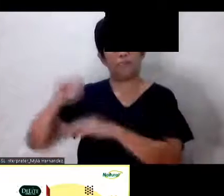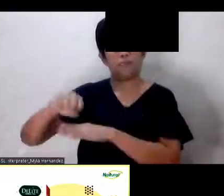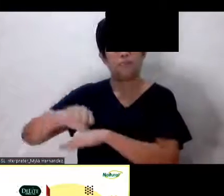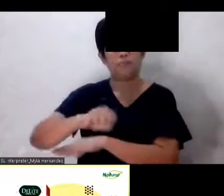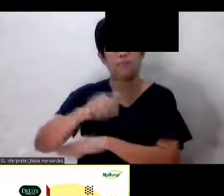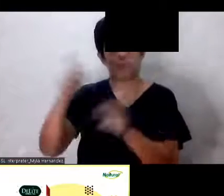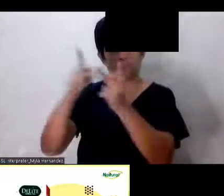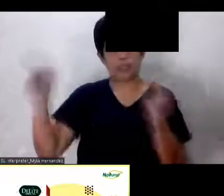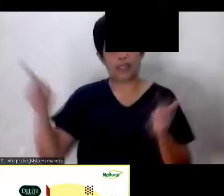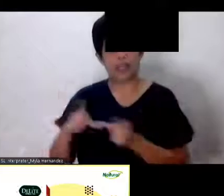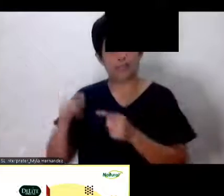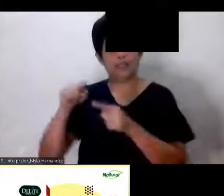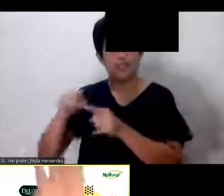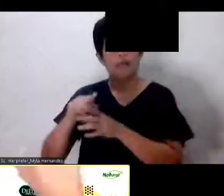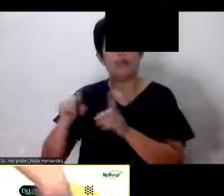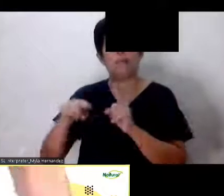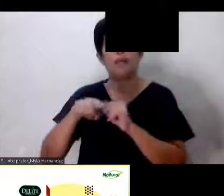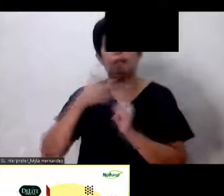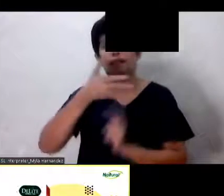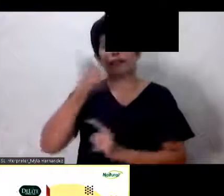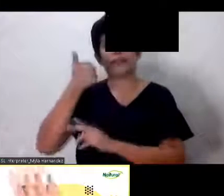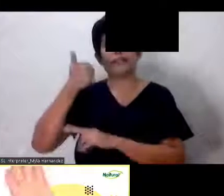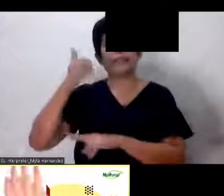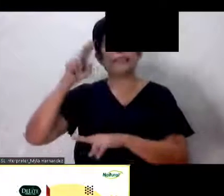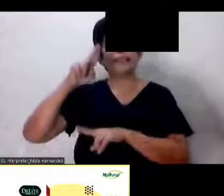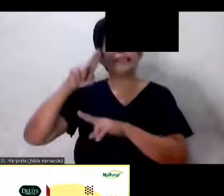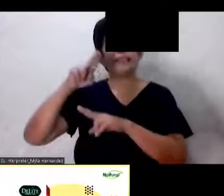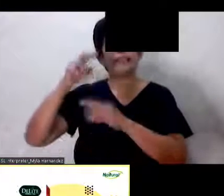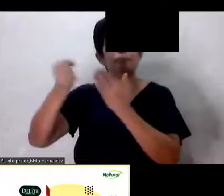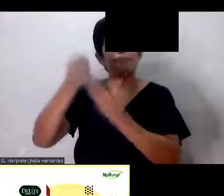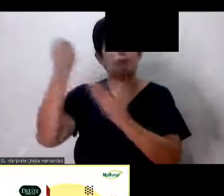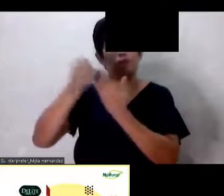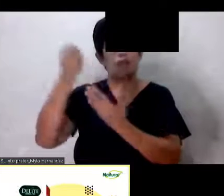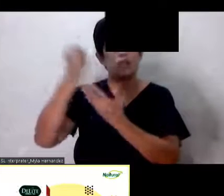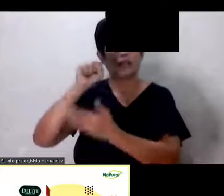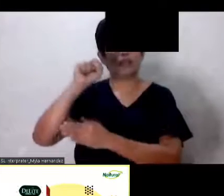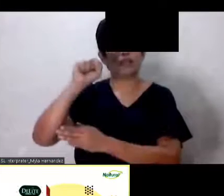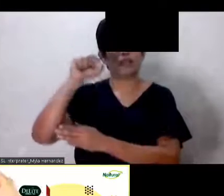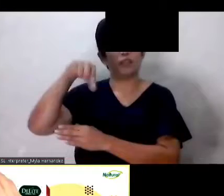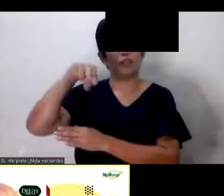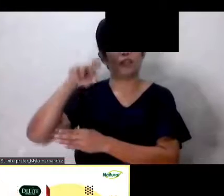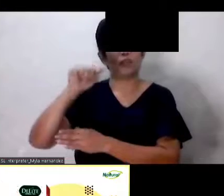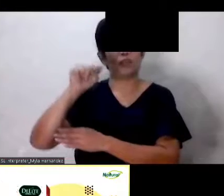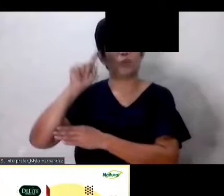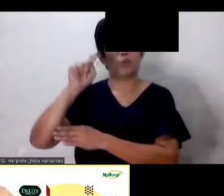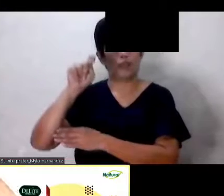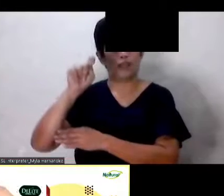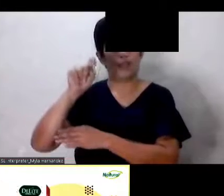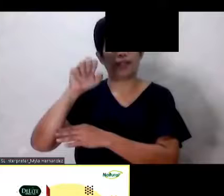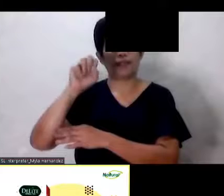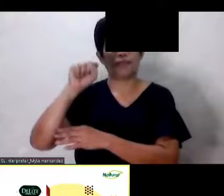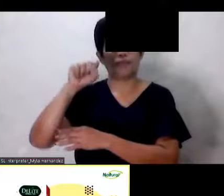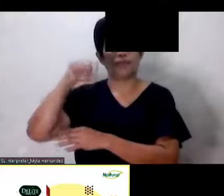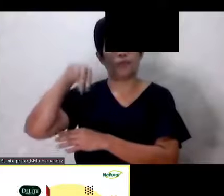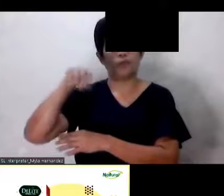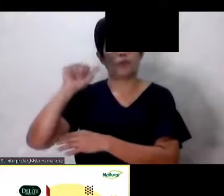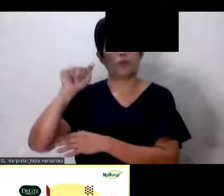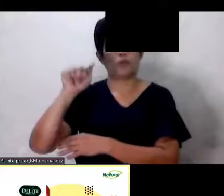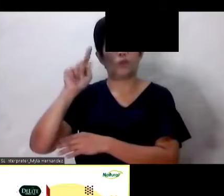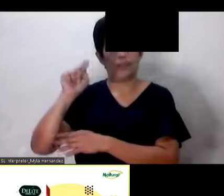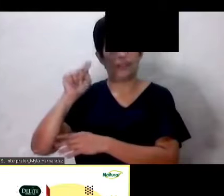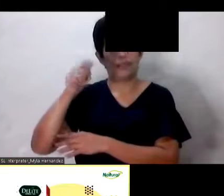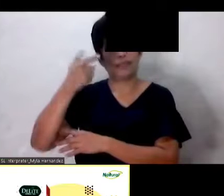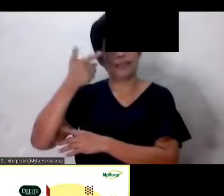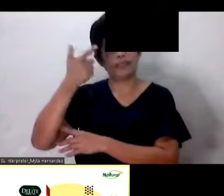squats is a good exercise kasi kung gumaganyan ka, okay, talagang natutulungan umakyat yung dugo sa